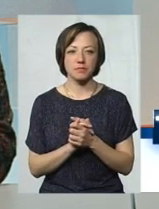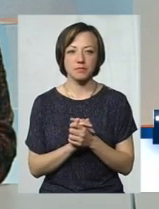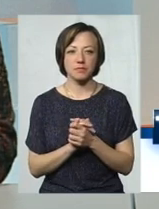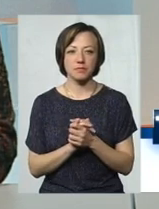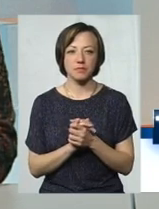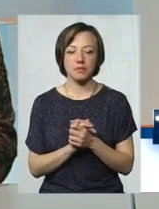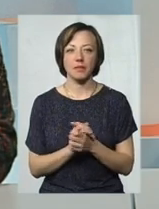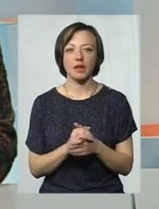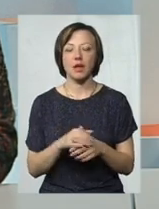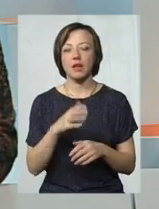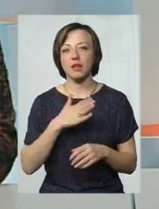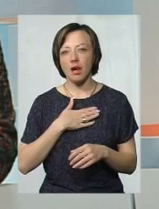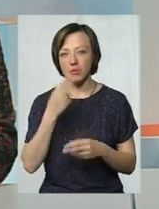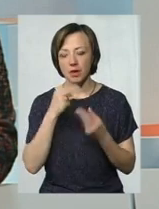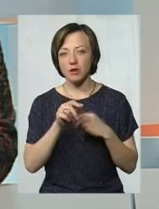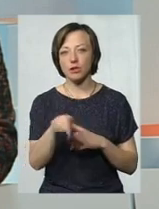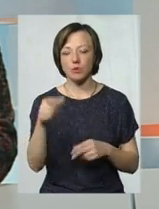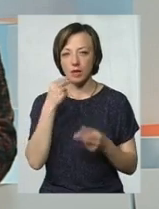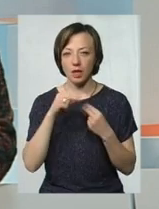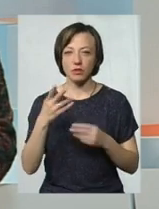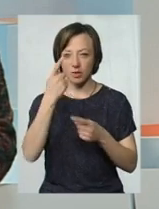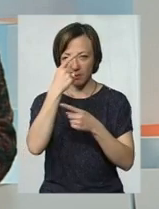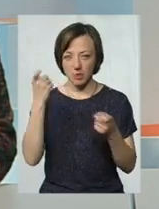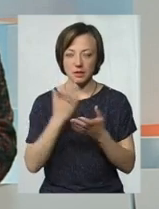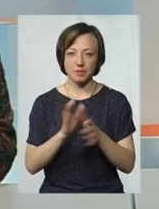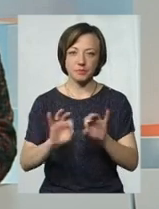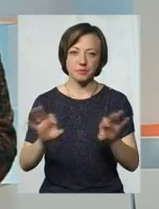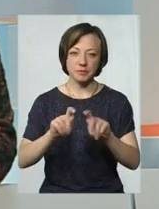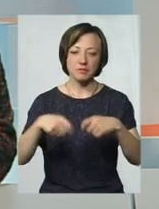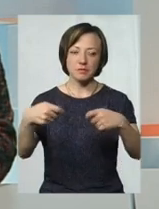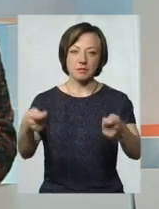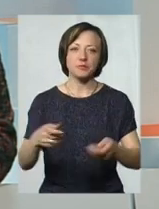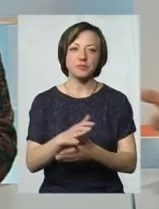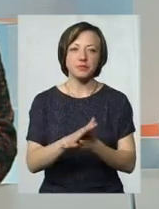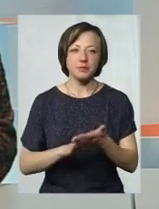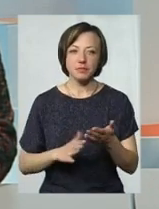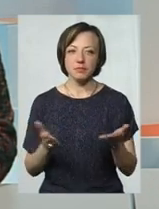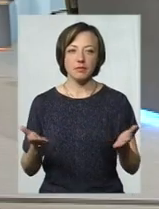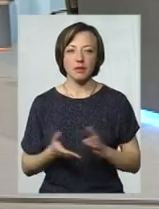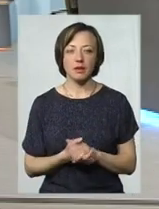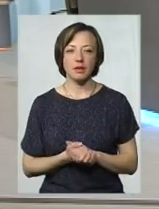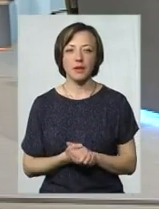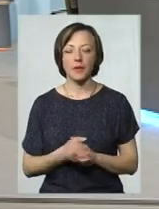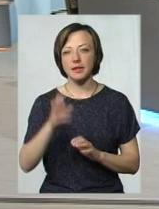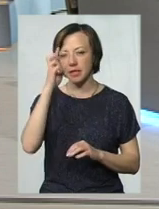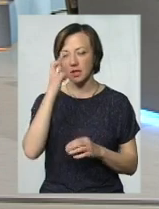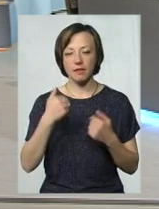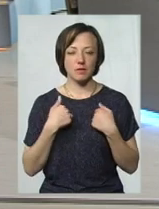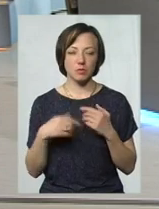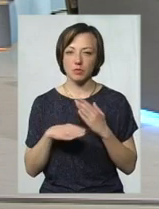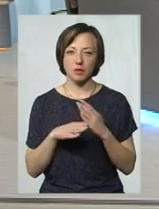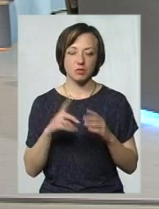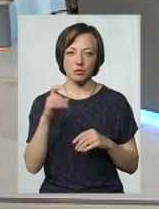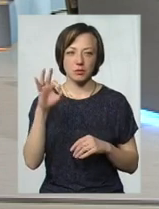такі якісь, якщо хтось володіє інформацією, її треба ділитися, її треба передавати далі, то держава нам в цьому не допоможе.